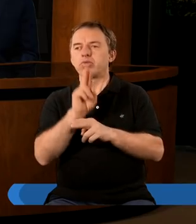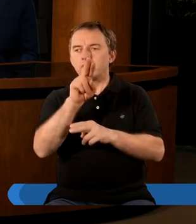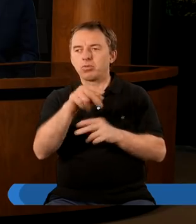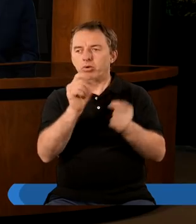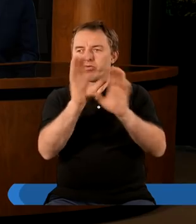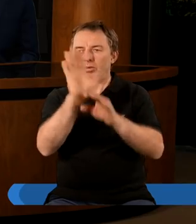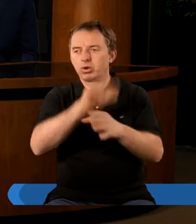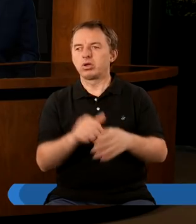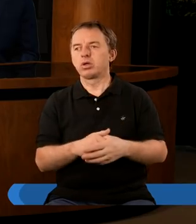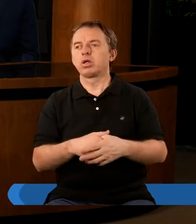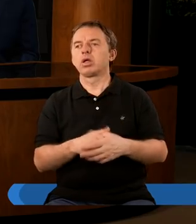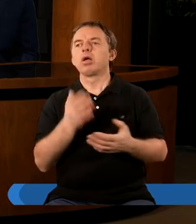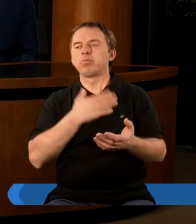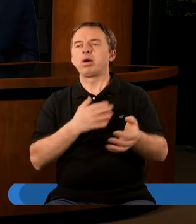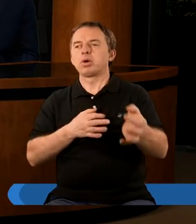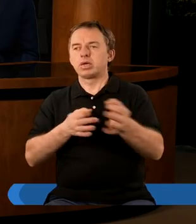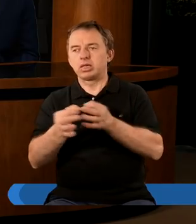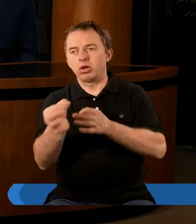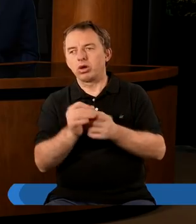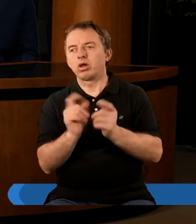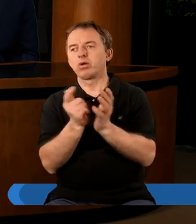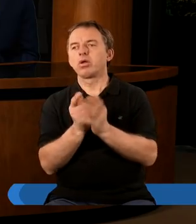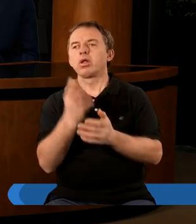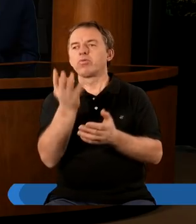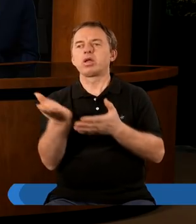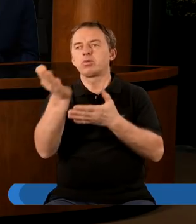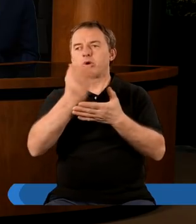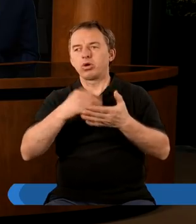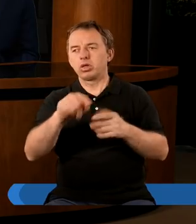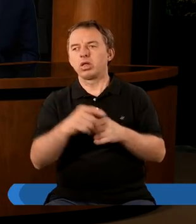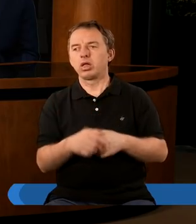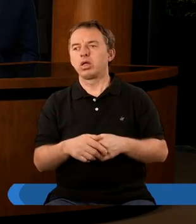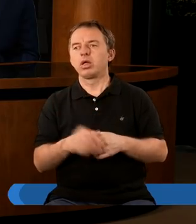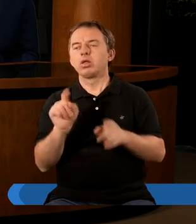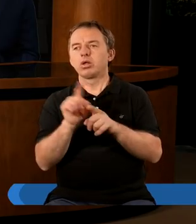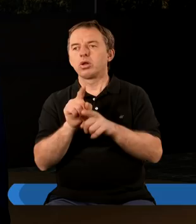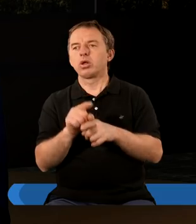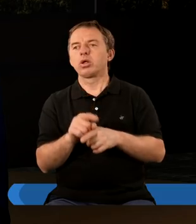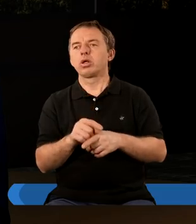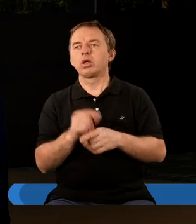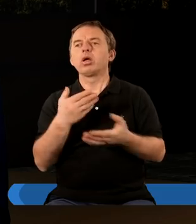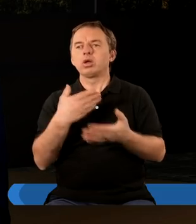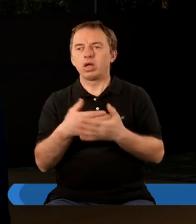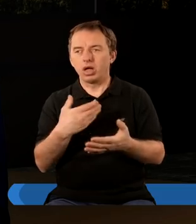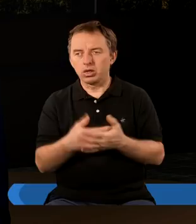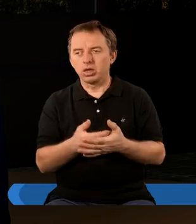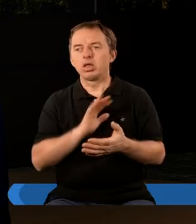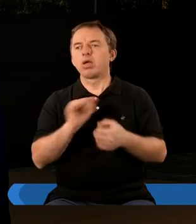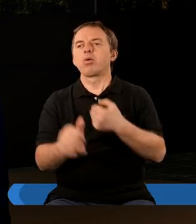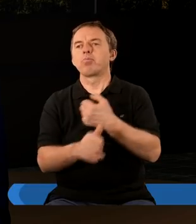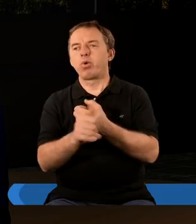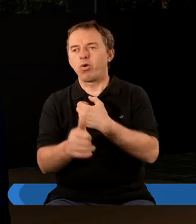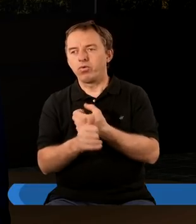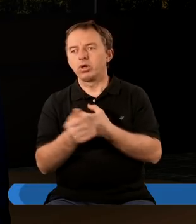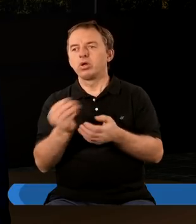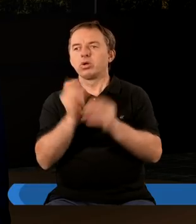jak będziemy uwielbiać Boga, bo to mamy historyczną chwilę w czwartym, piątym rozdziale, prawda? Tutaj za chwilę będziemy czytać, prawda? Dlaczego? Jaki my mamy powód,